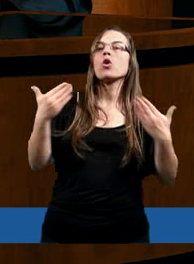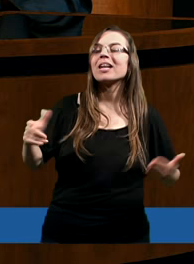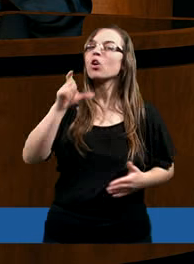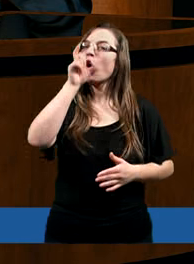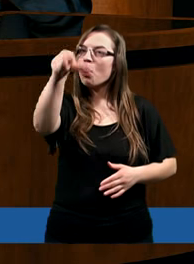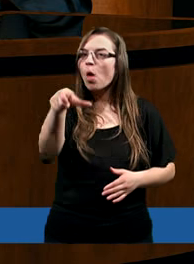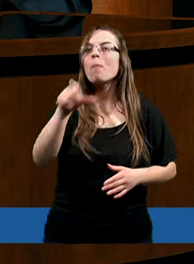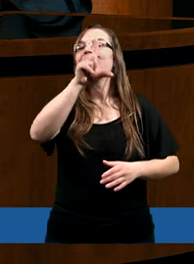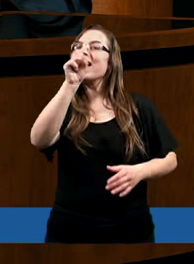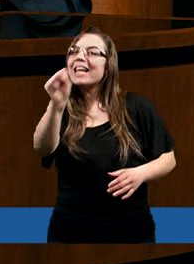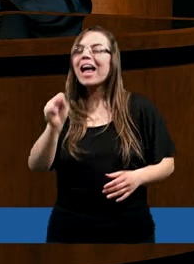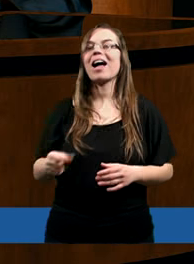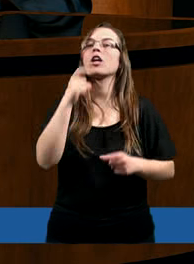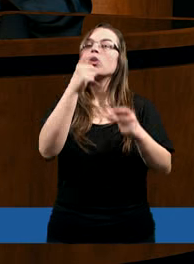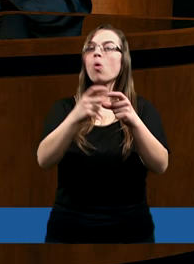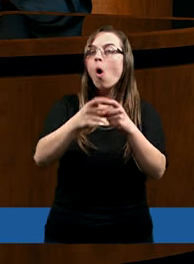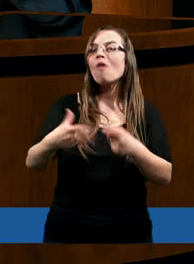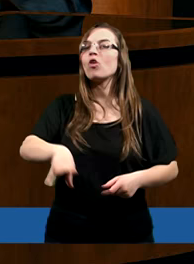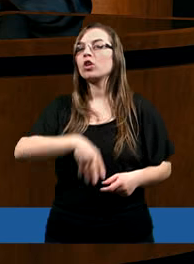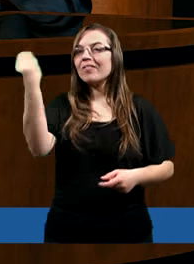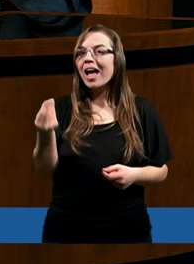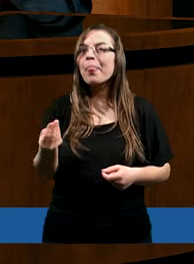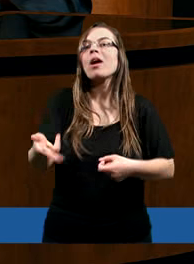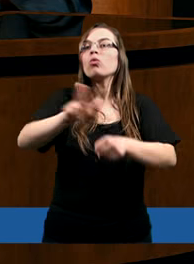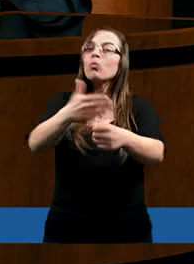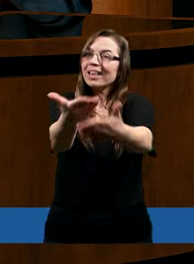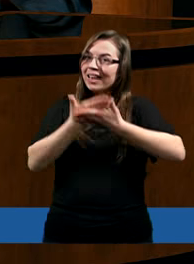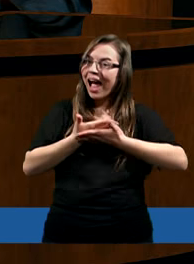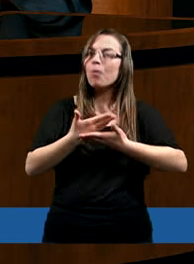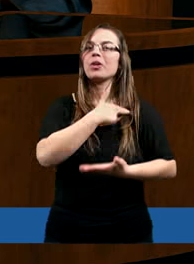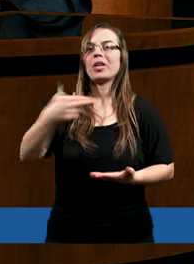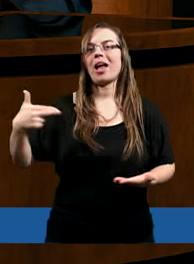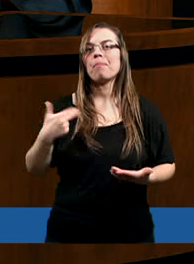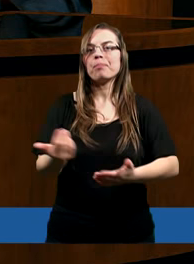za Słowo Święte, które nam dałeś,